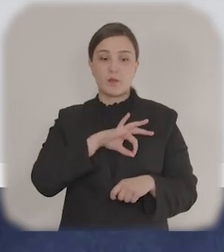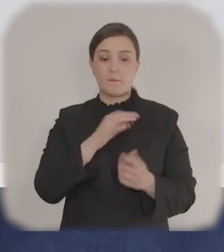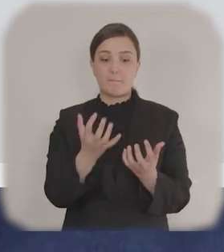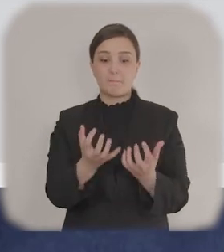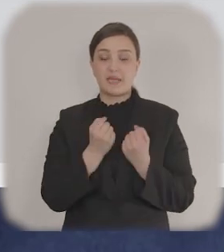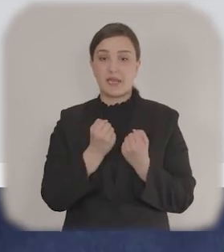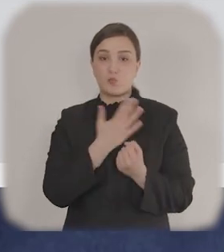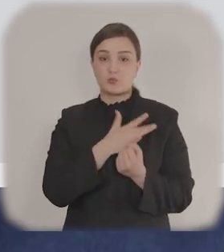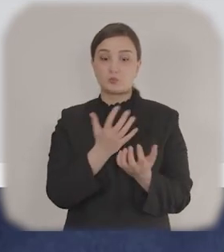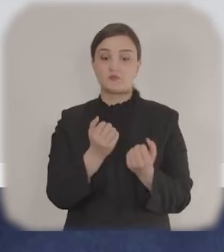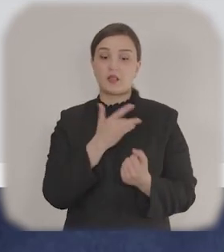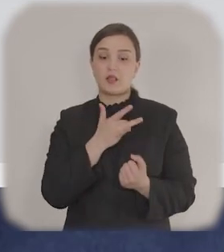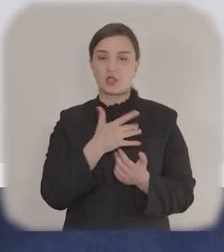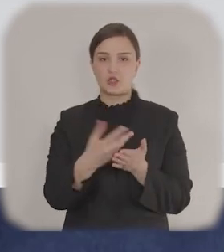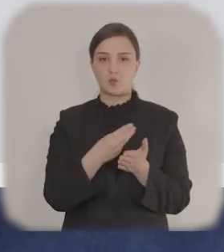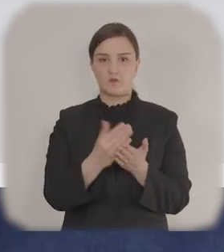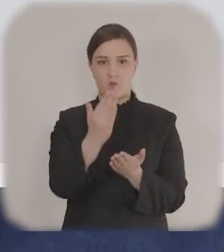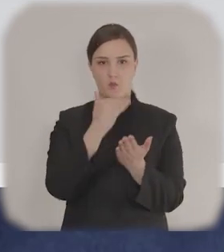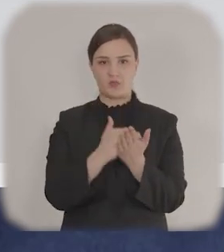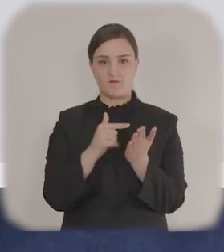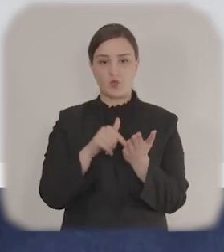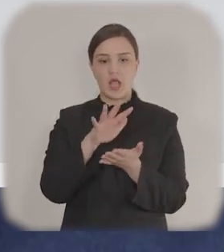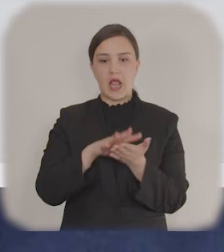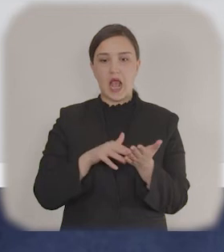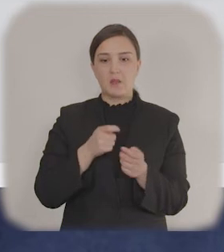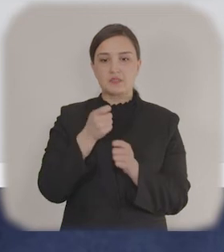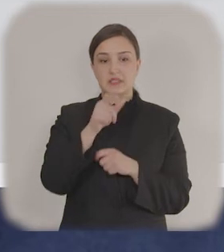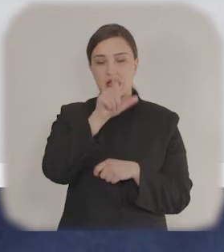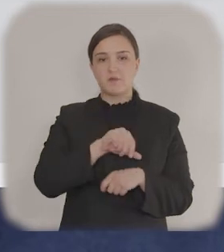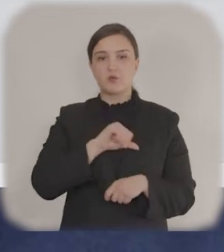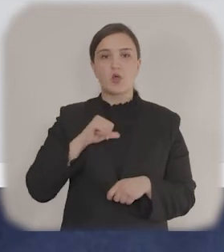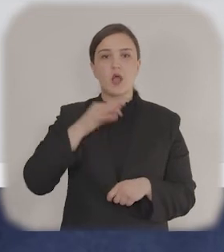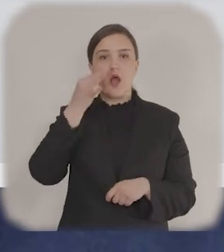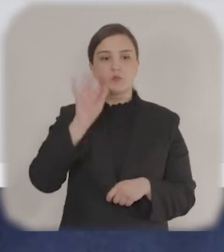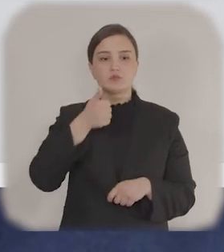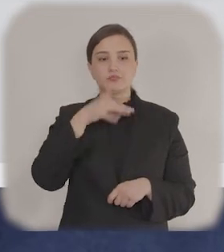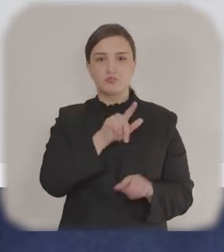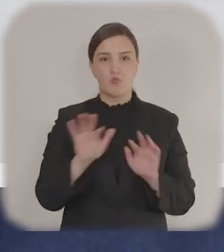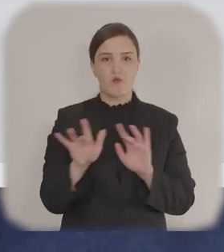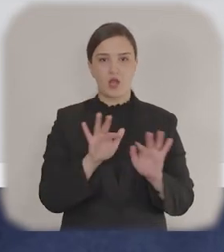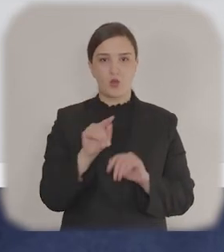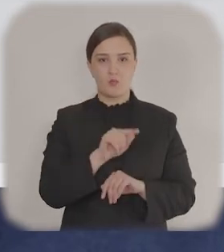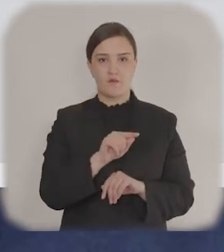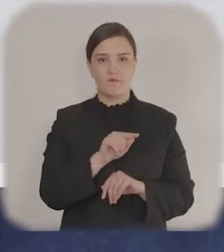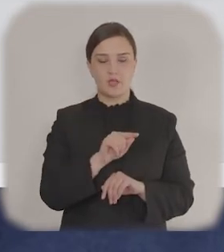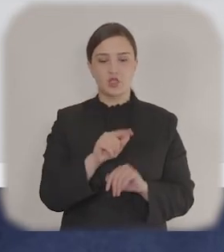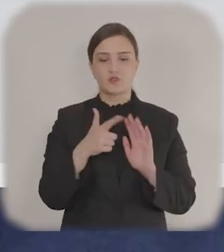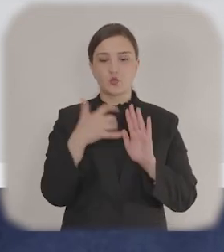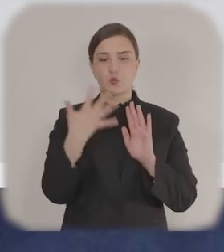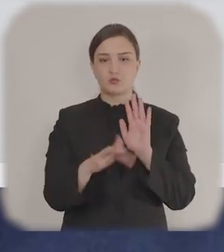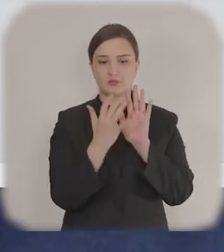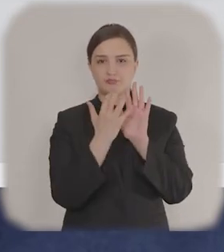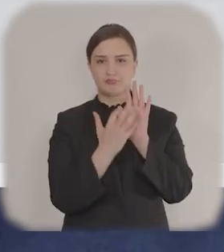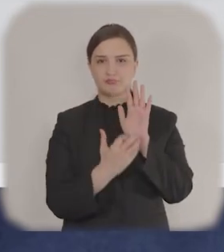qrafasında maksimum 750 rəmizdən istifadə edərək kvalifikasiyanızı, qabiliyyətlərinizi və praktiki təcrübələrinizi təsvir